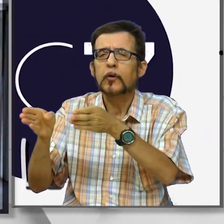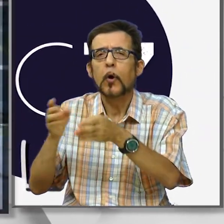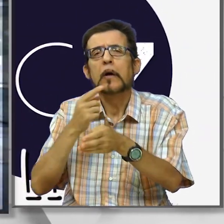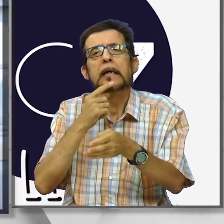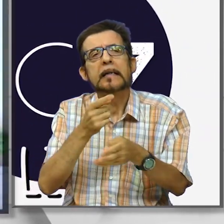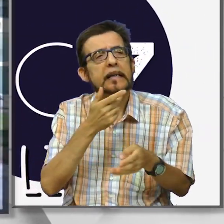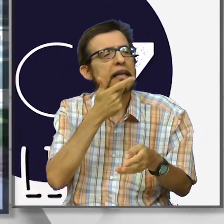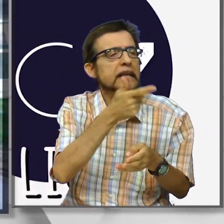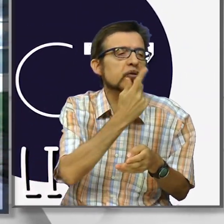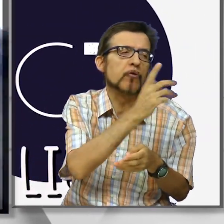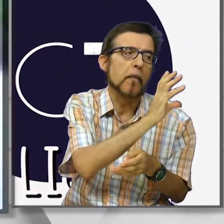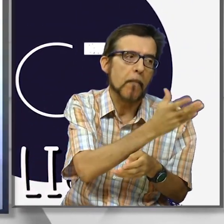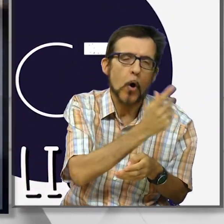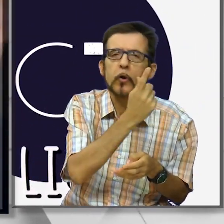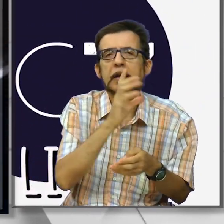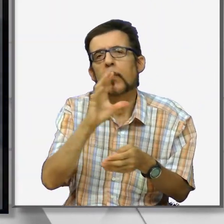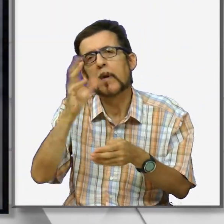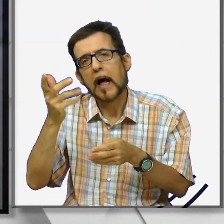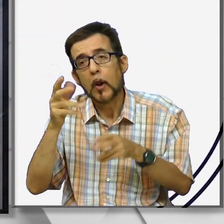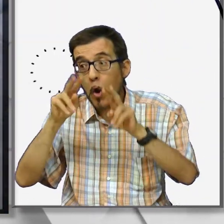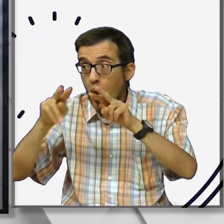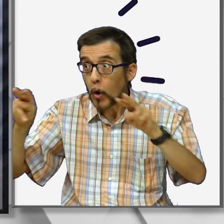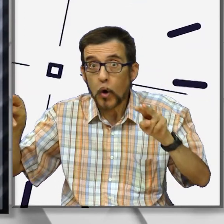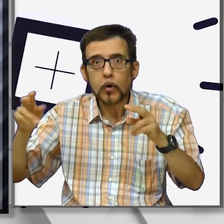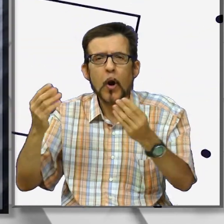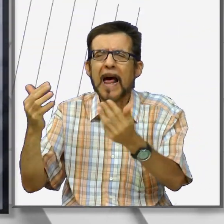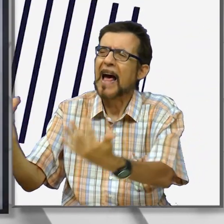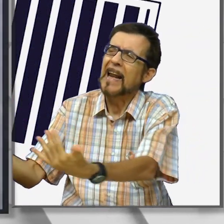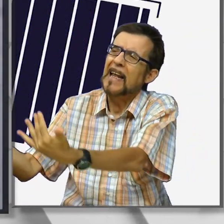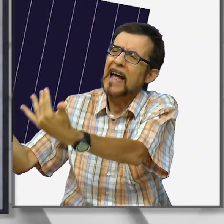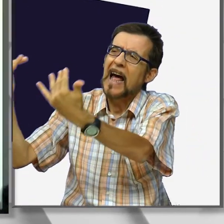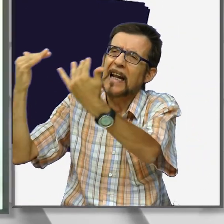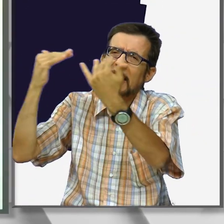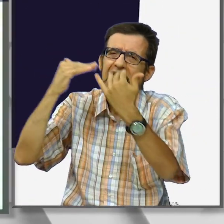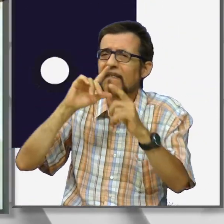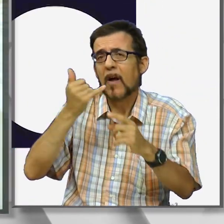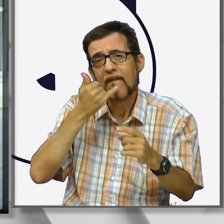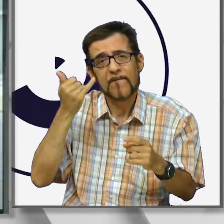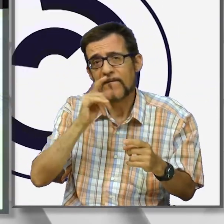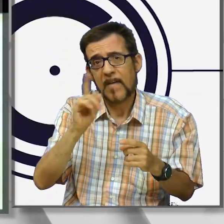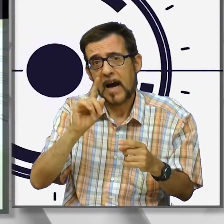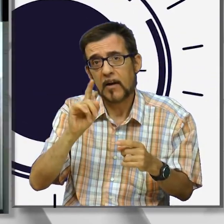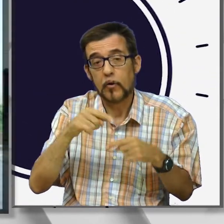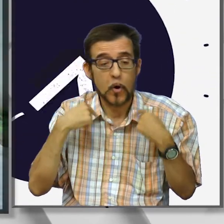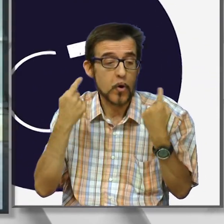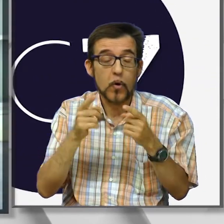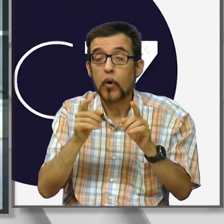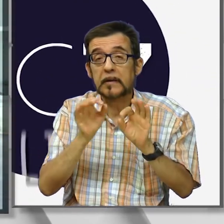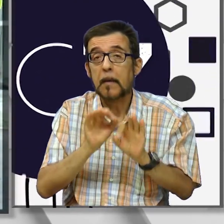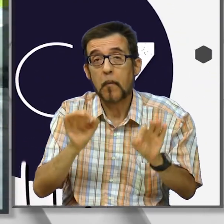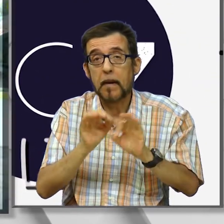cosa che un'altra. Controllare la massa di arrivi non è facile. Probabilmente non siamo preparati,